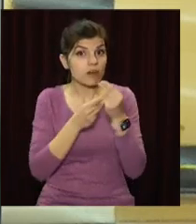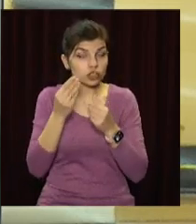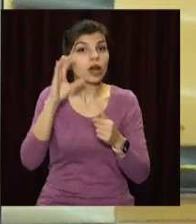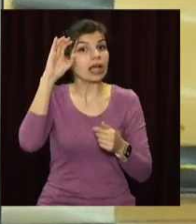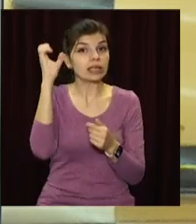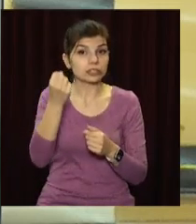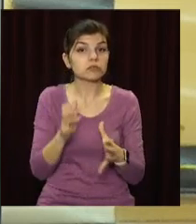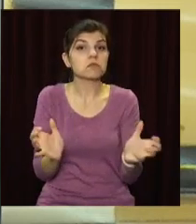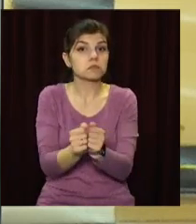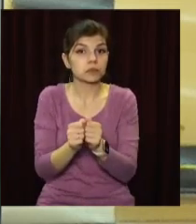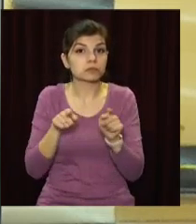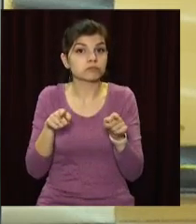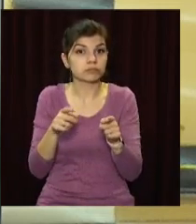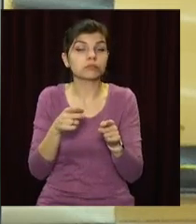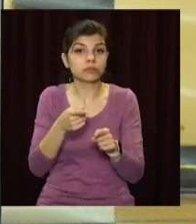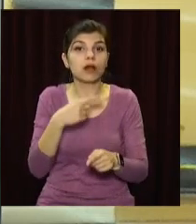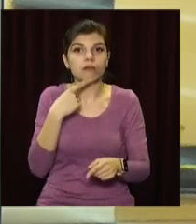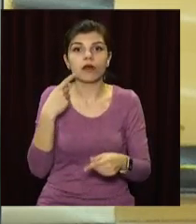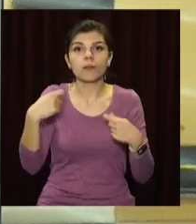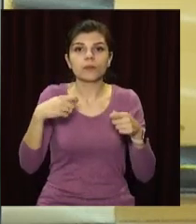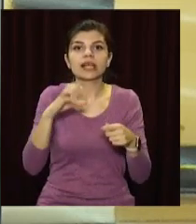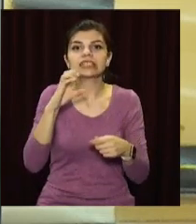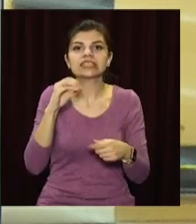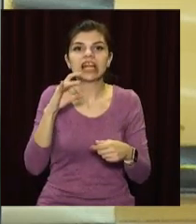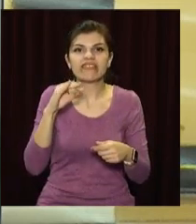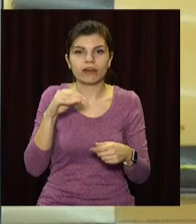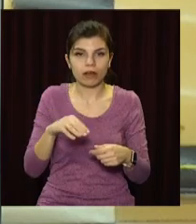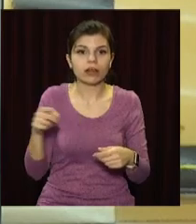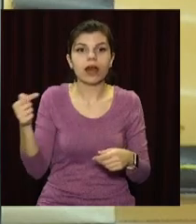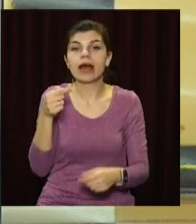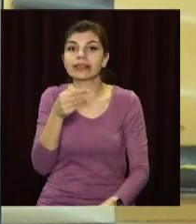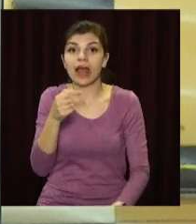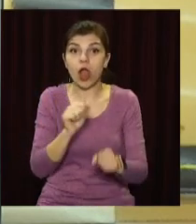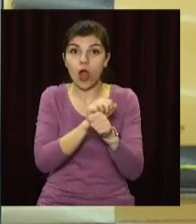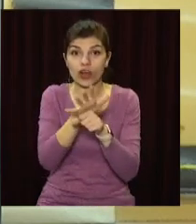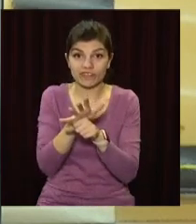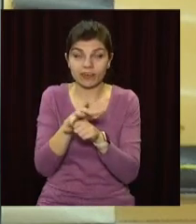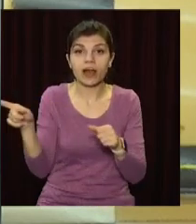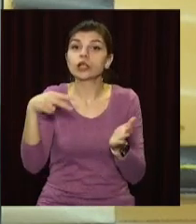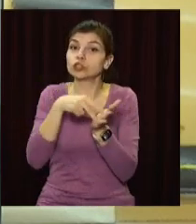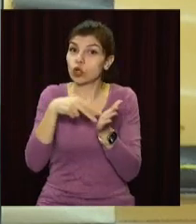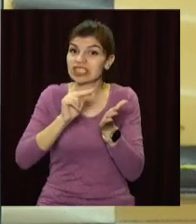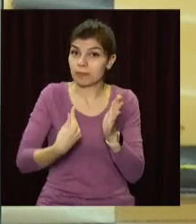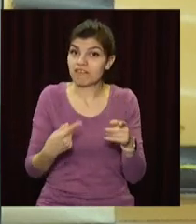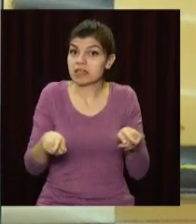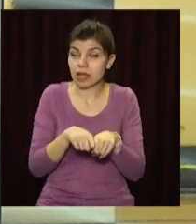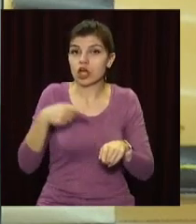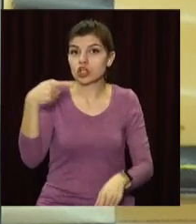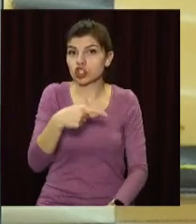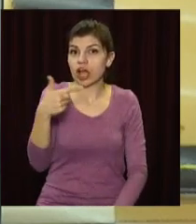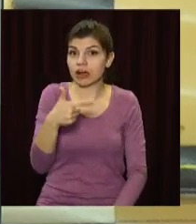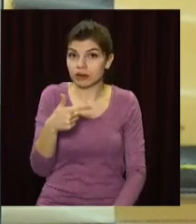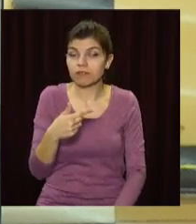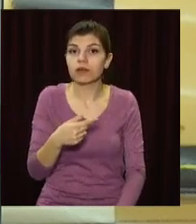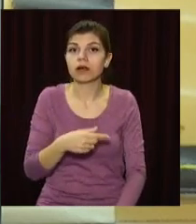Криворожанку спіймали на продажі сертифікатів з негативним результатом на коронавірус. Вартість такої довідки складала тисячу